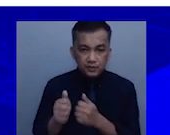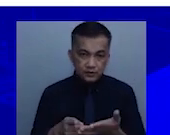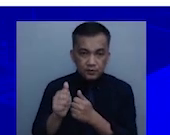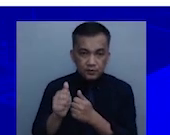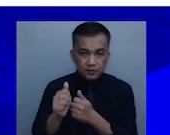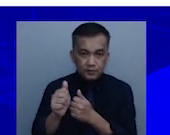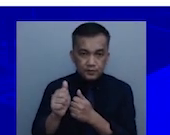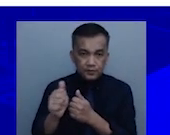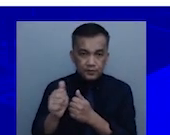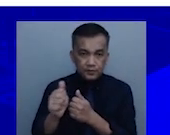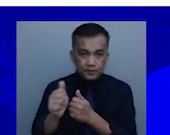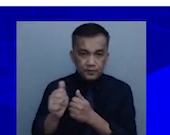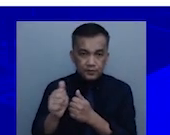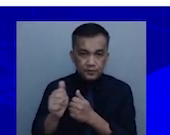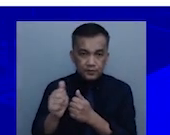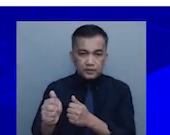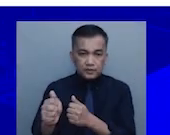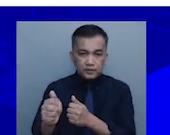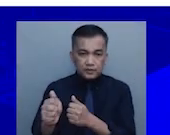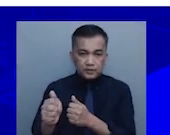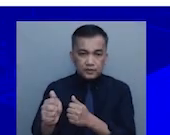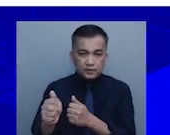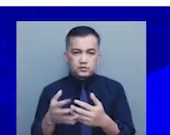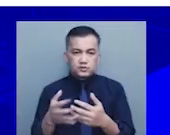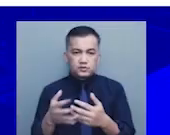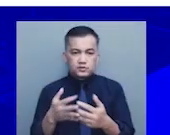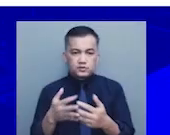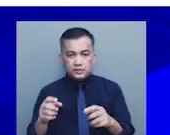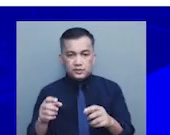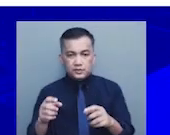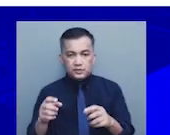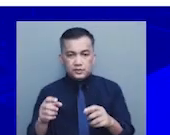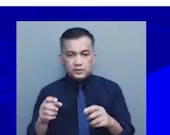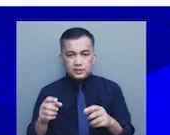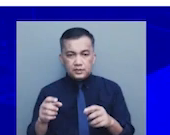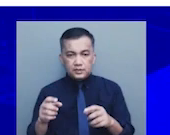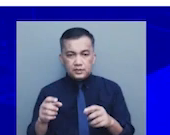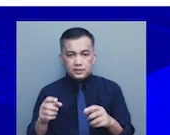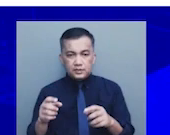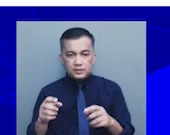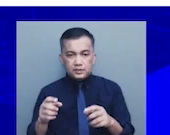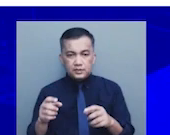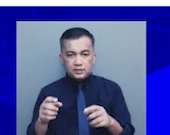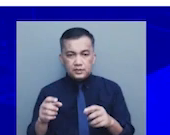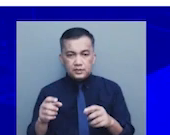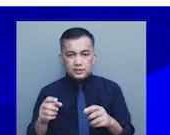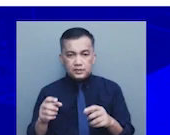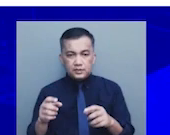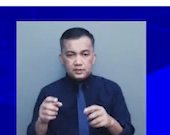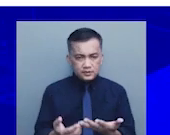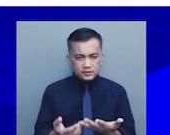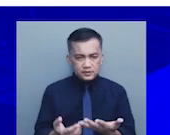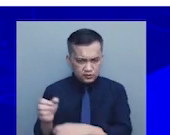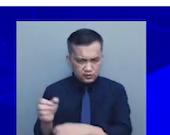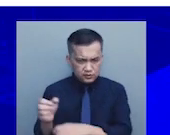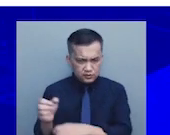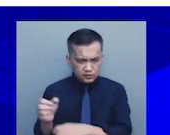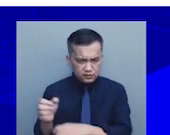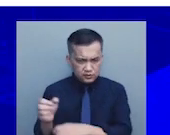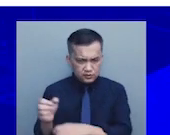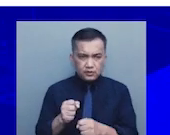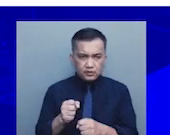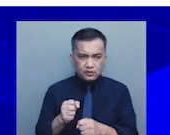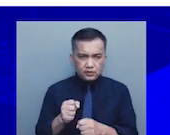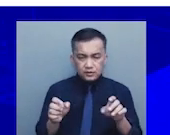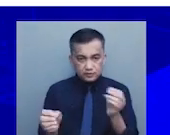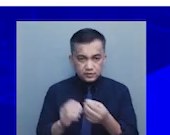kasi tayong mga varieties sa regular milled and wheeled milled na kinukuha. At pinakuha ko sa ating field offices, yung number of prices